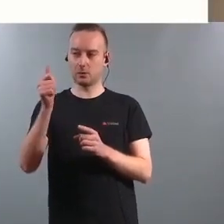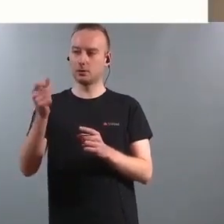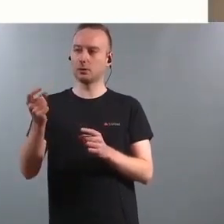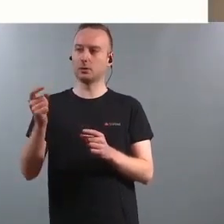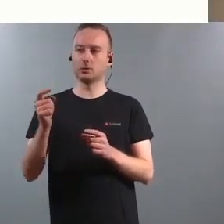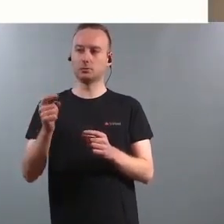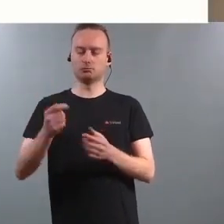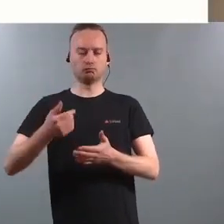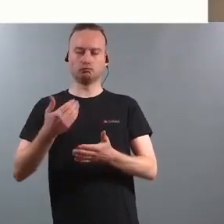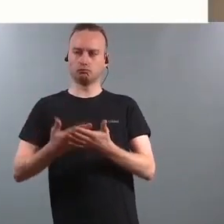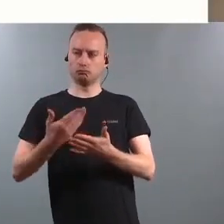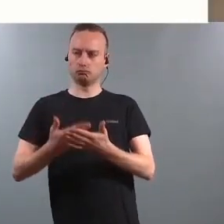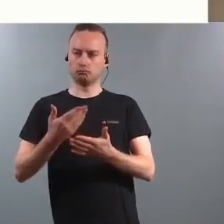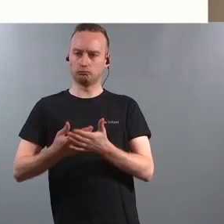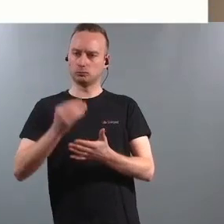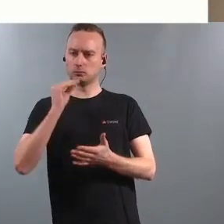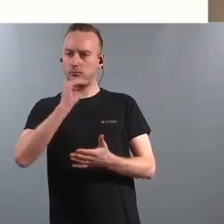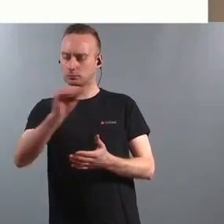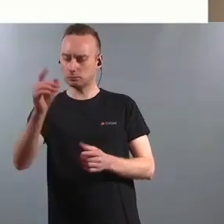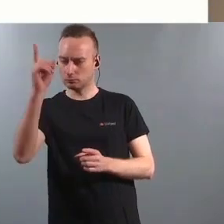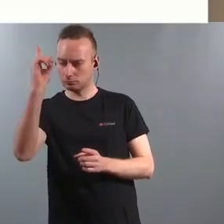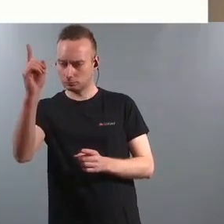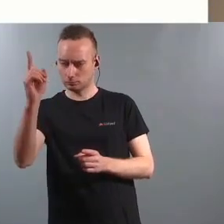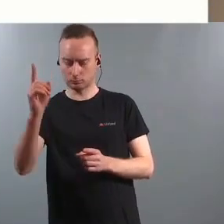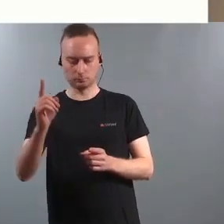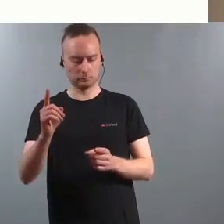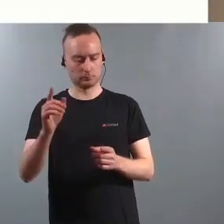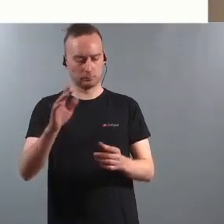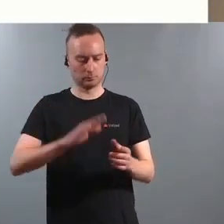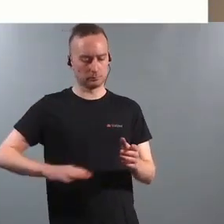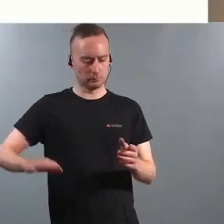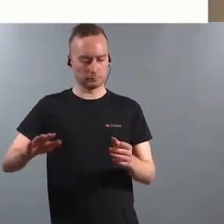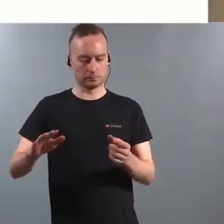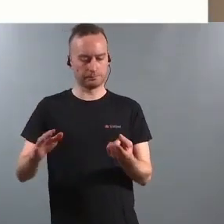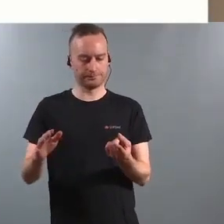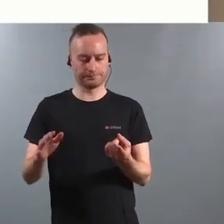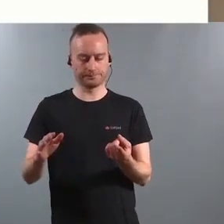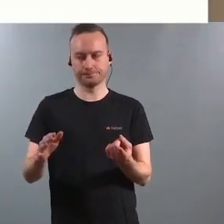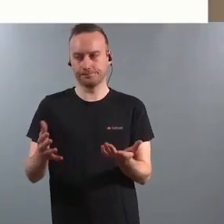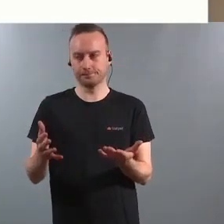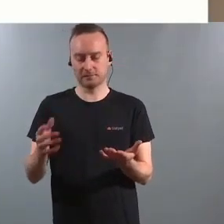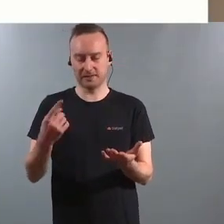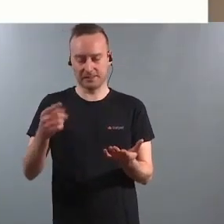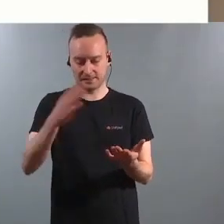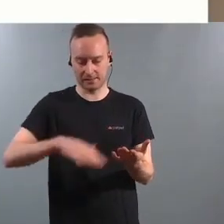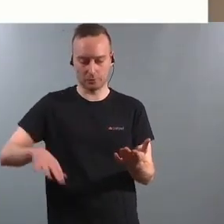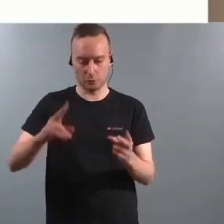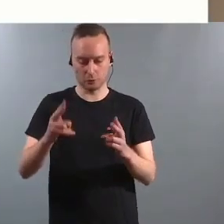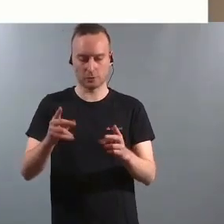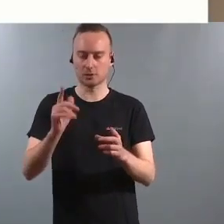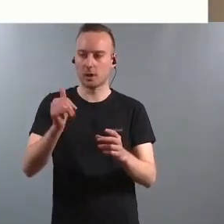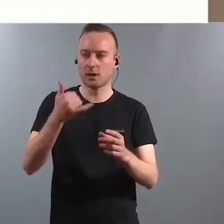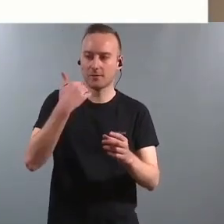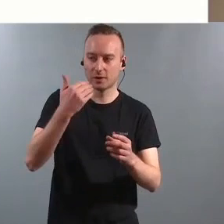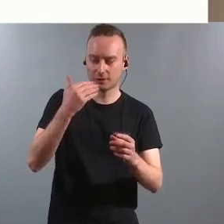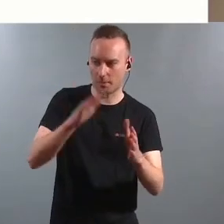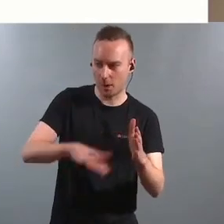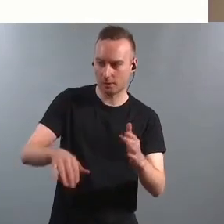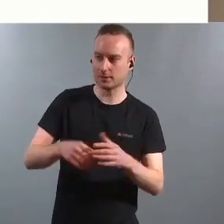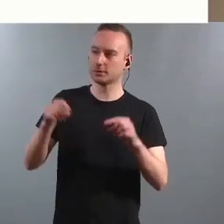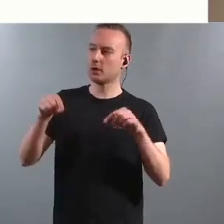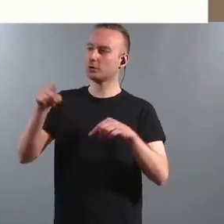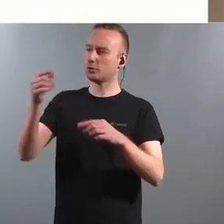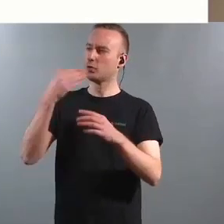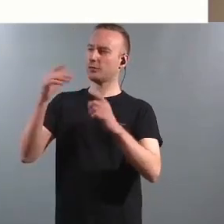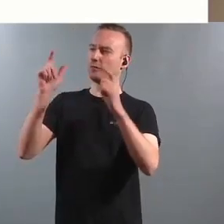og sektoren som skal ivareta barna eller så får vi ingen endring. I dag var du forbilledig og